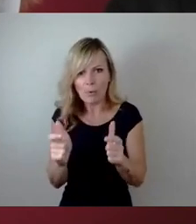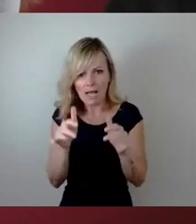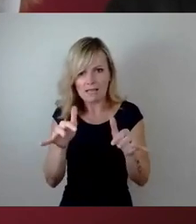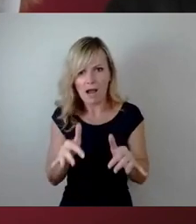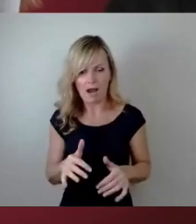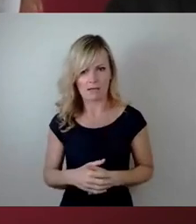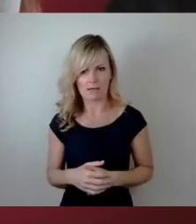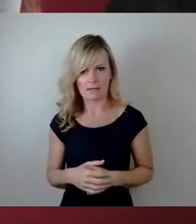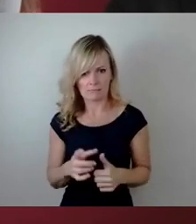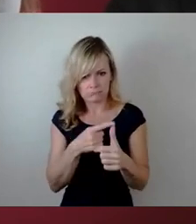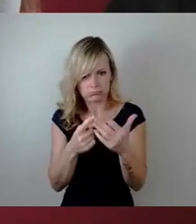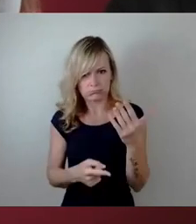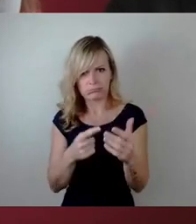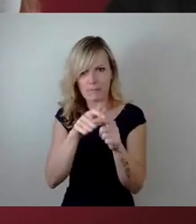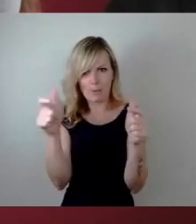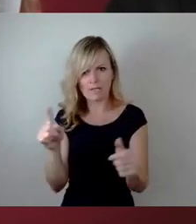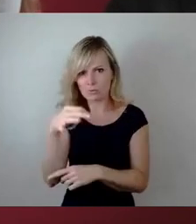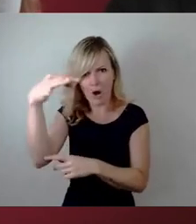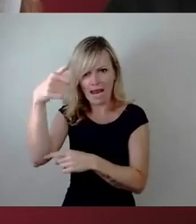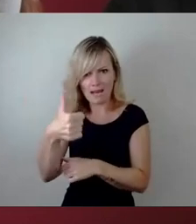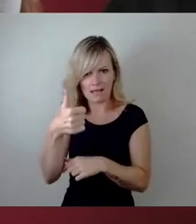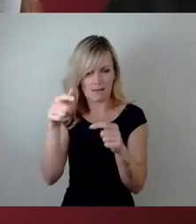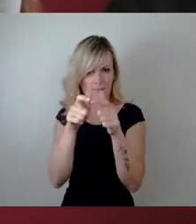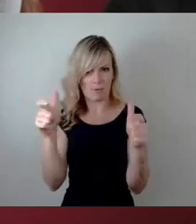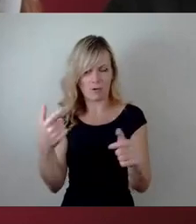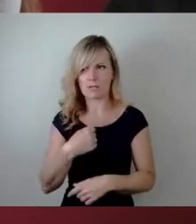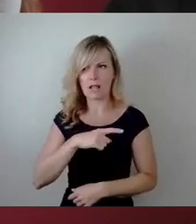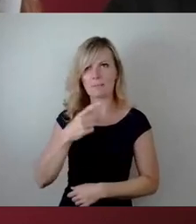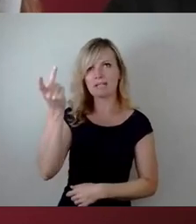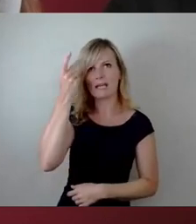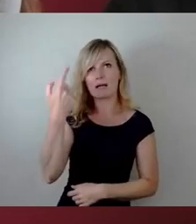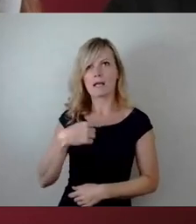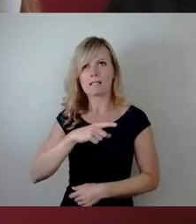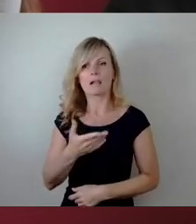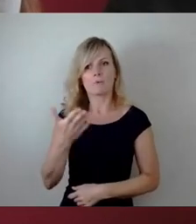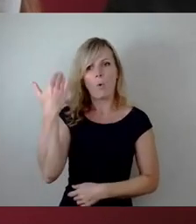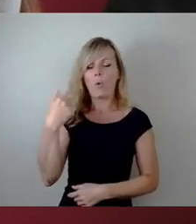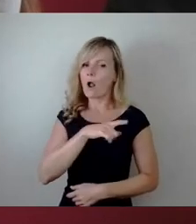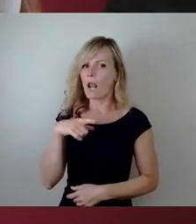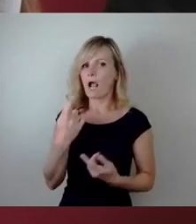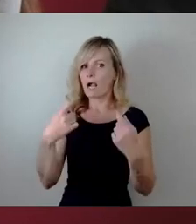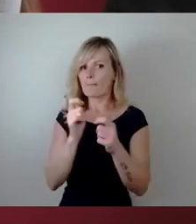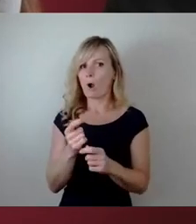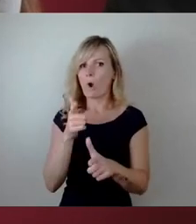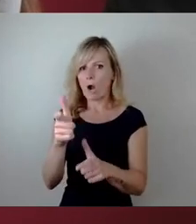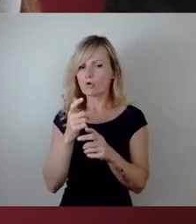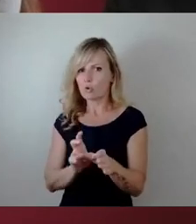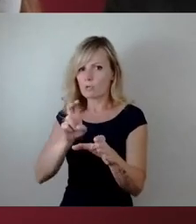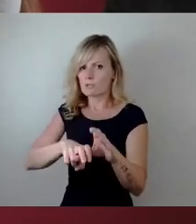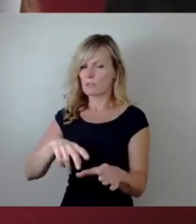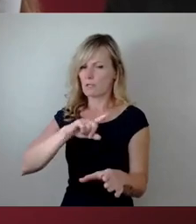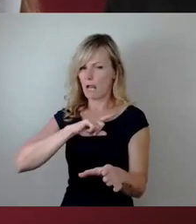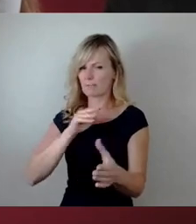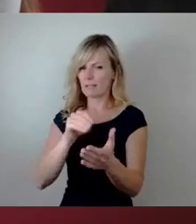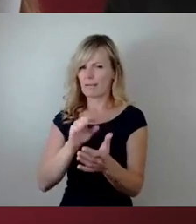Also wir haben noch mehr solche Brücken. Und wenn ich mich erinnere, ich bin jetzt seit fast das Urgestein im Bauausschuss, seit über zehn Jahren, über